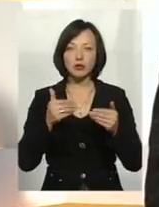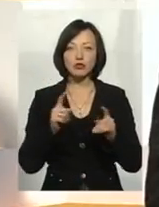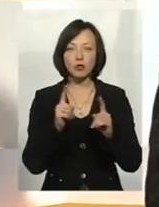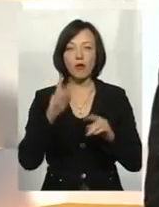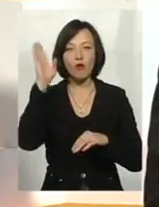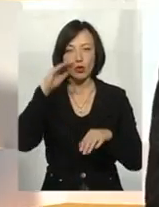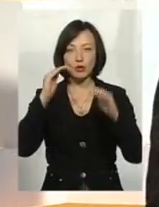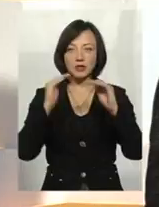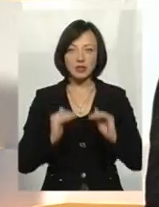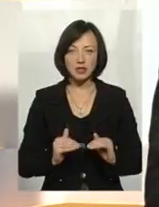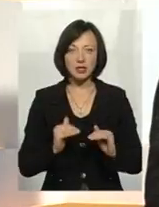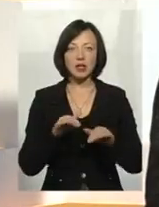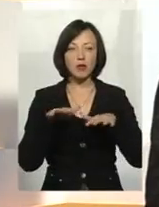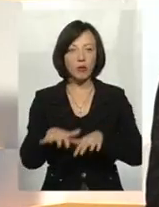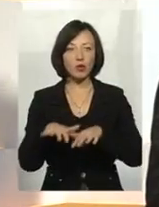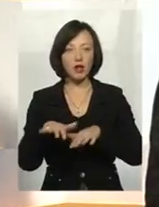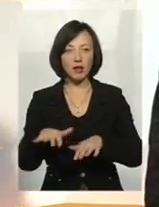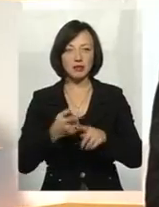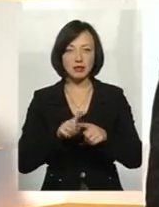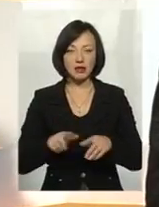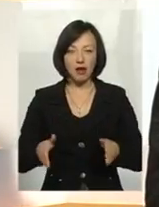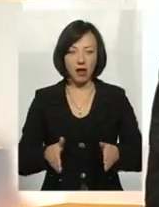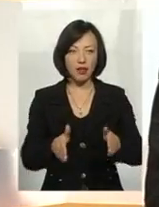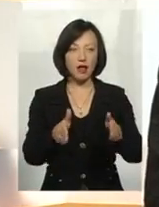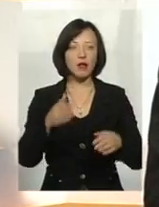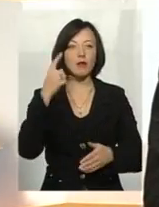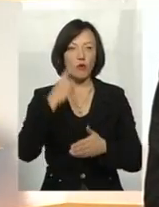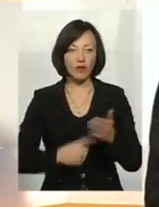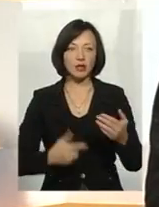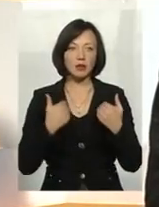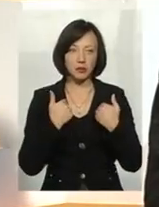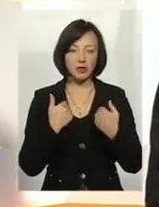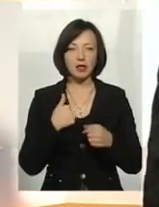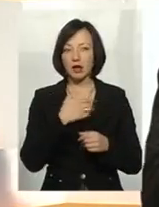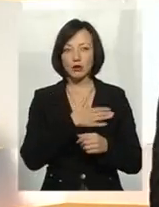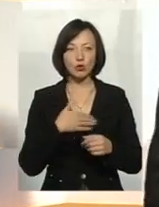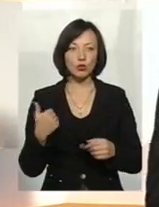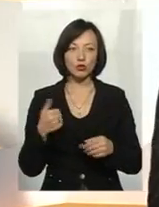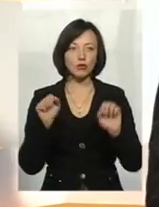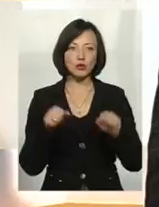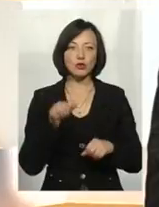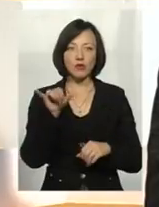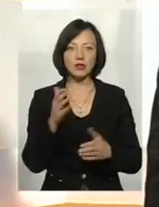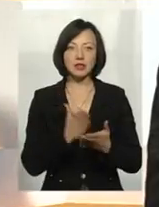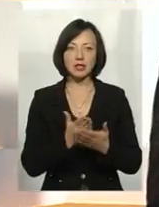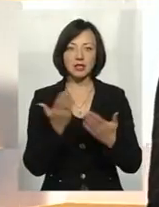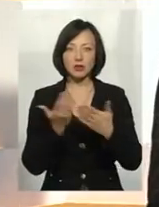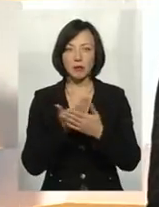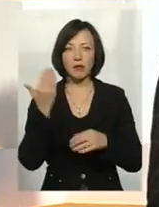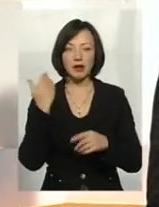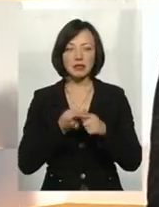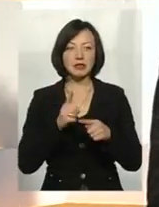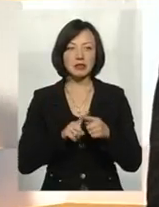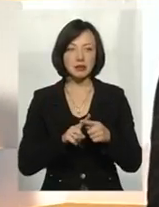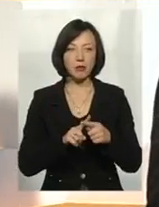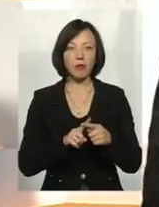скинути воду і прогнати оцей канал. Повірте мені, що я не хочу, може у вас є сюжет, що перед цим був